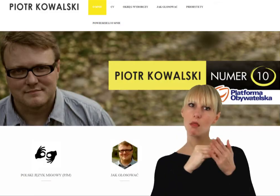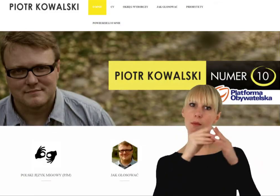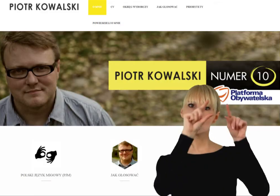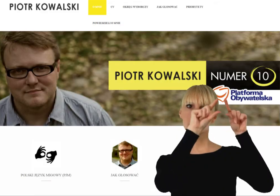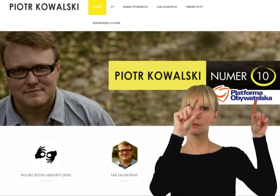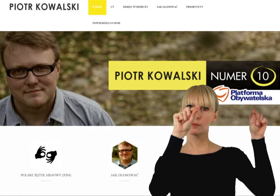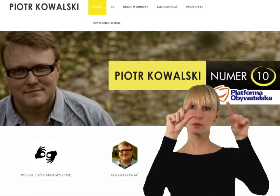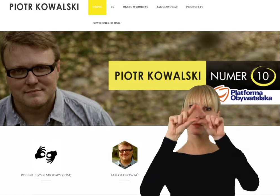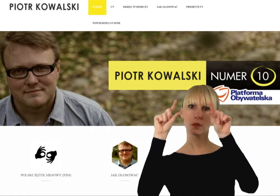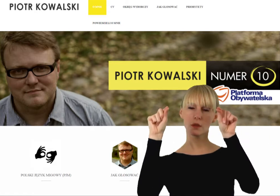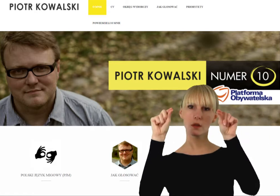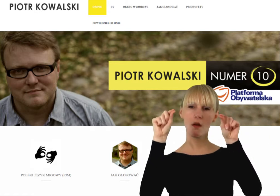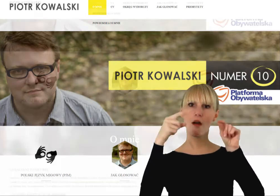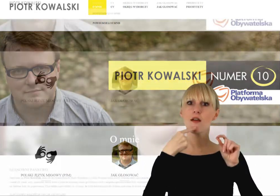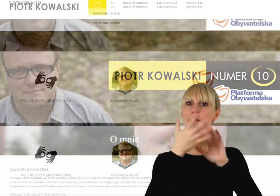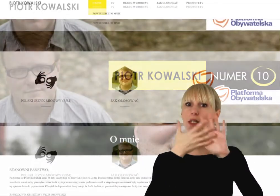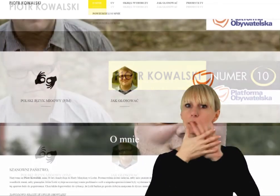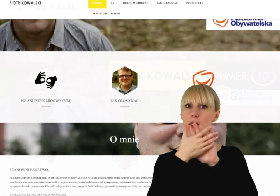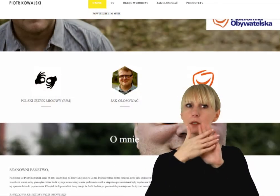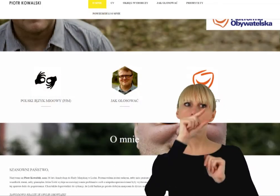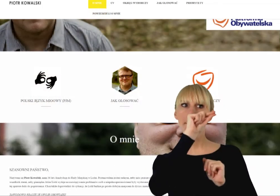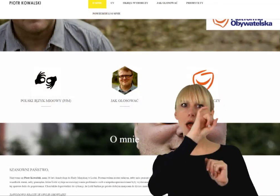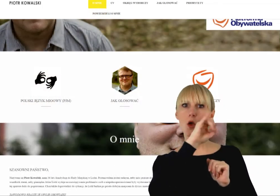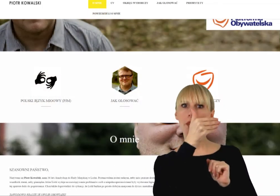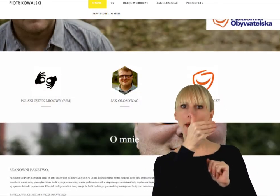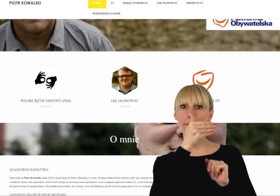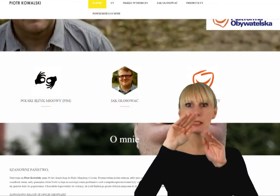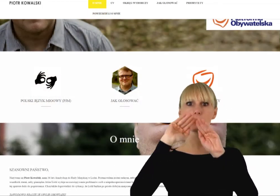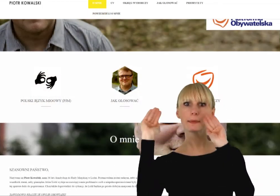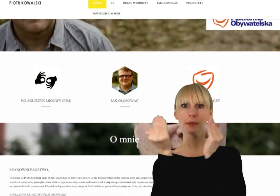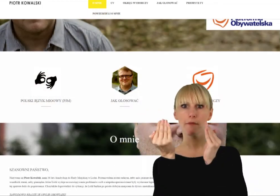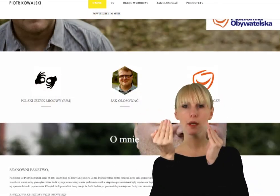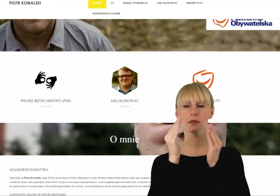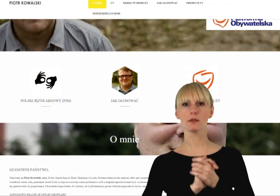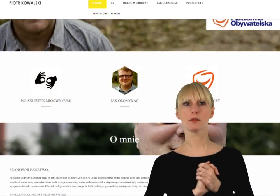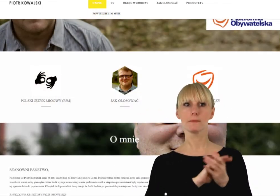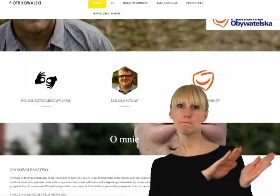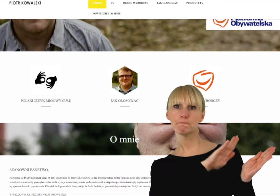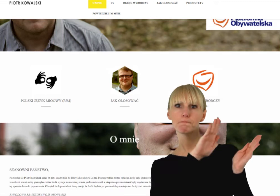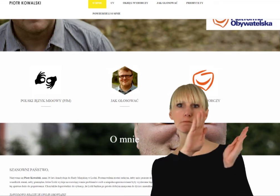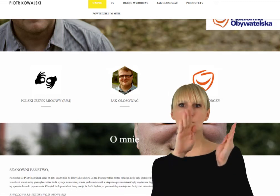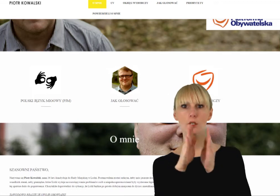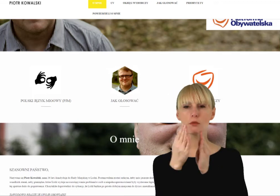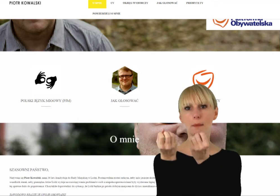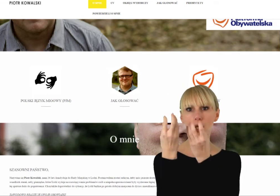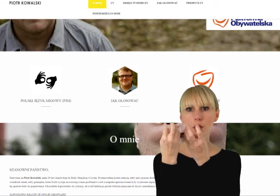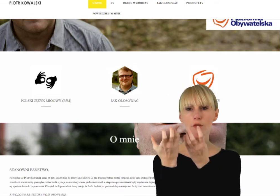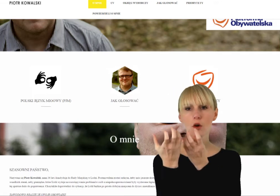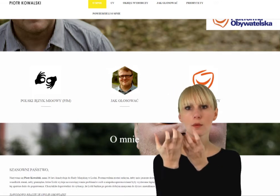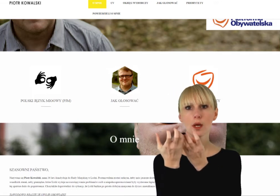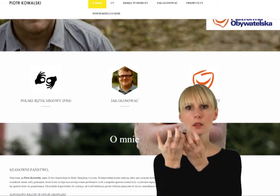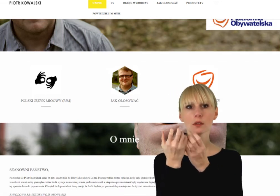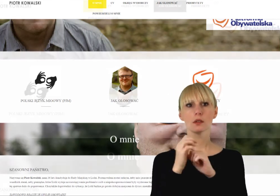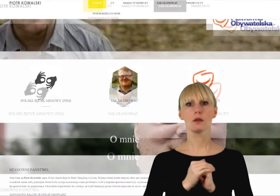Kowalski, łącznik, kandydat do Rady Miejskiej w Łodzi. Nagłówek, polski język. Migowy, lewy nawias, PJ, prawy nawias.